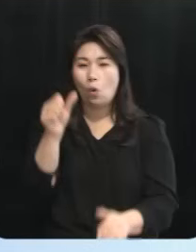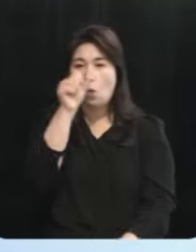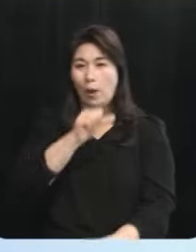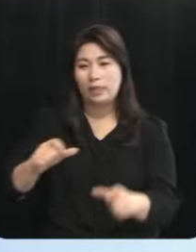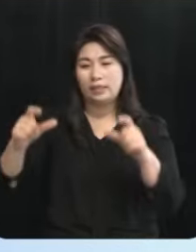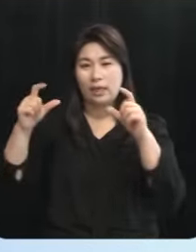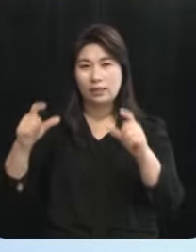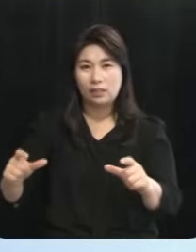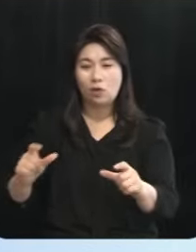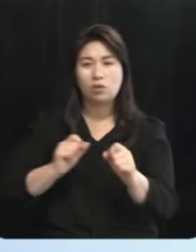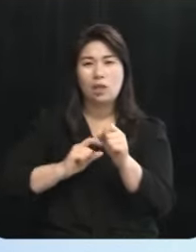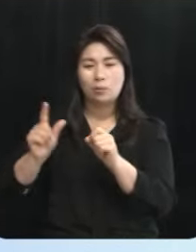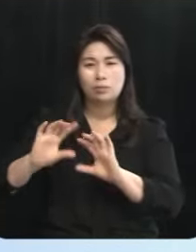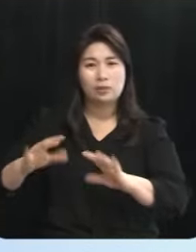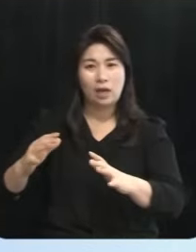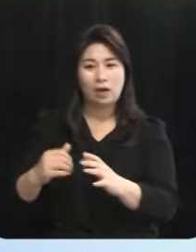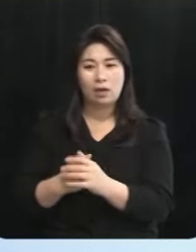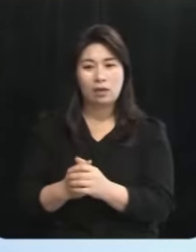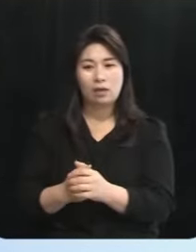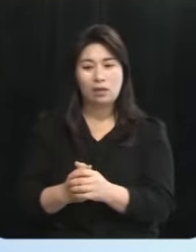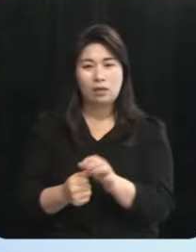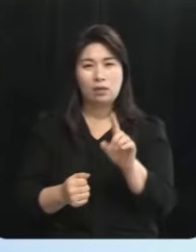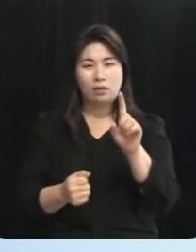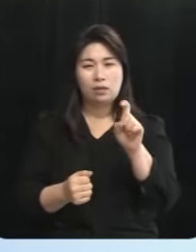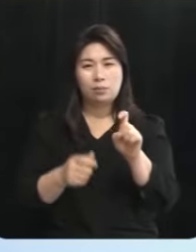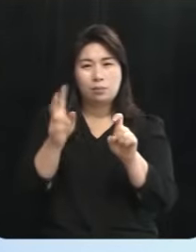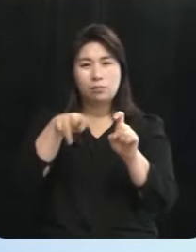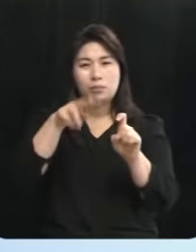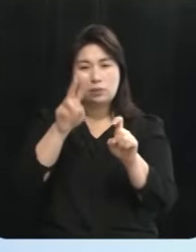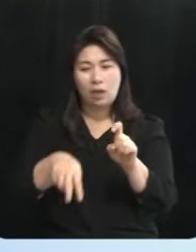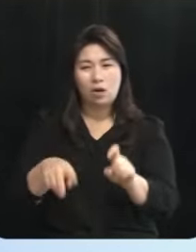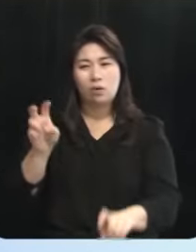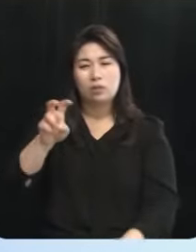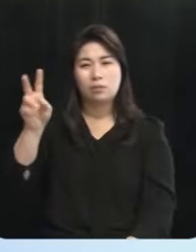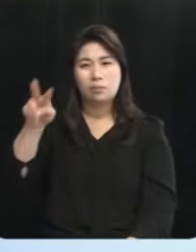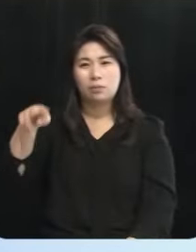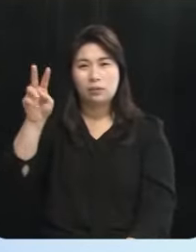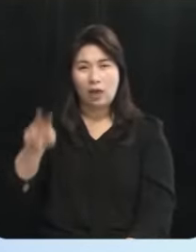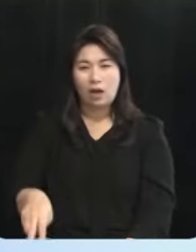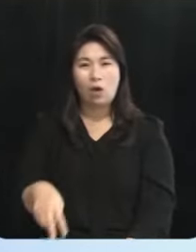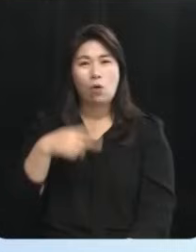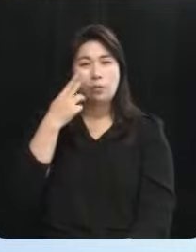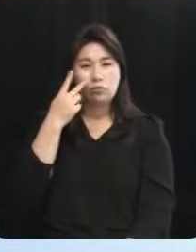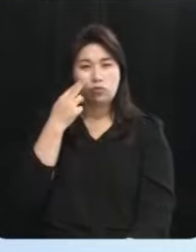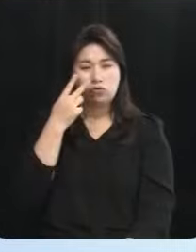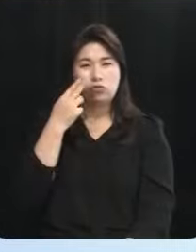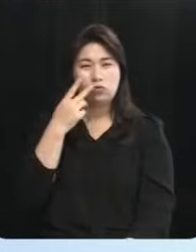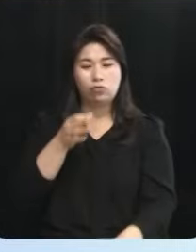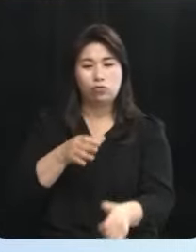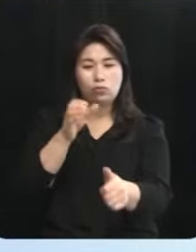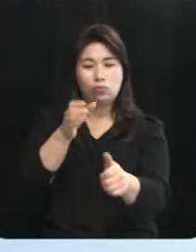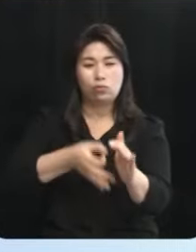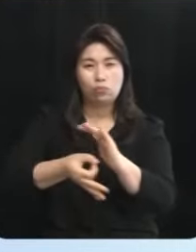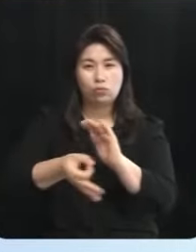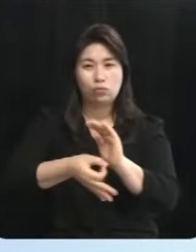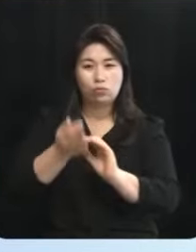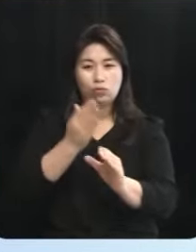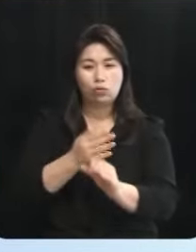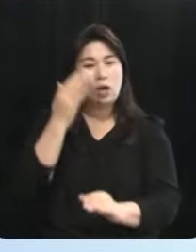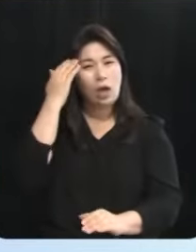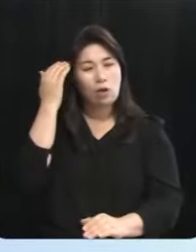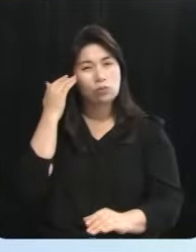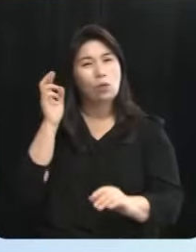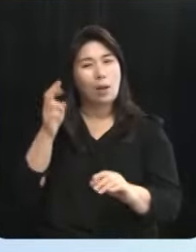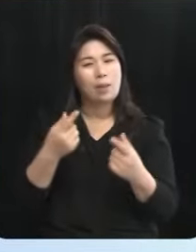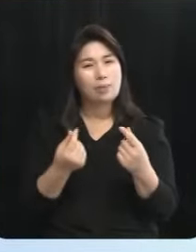지역의 대부분의 국가들이 10달러에서 20달러 규모 미국 달러 기준으로 부과하고 있습니다 아마 우리나라도 그